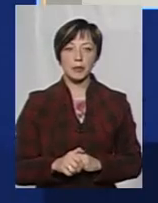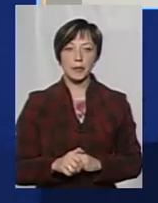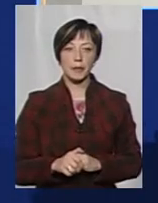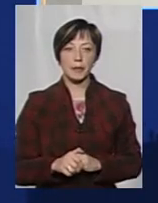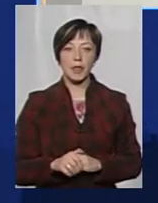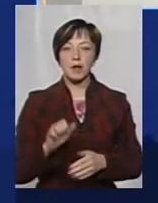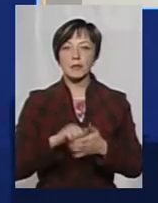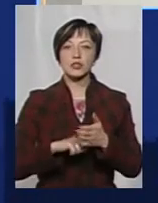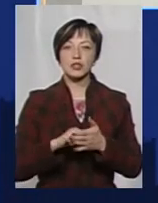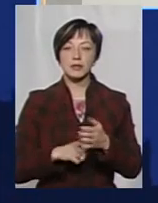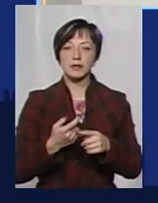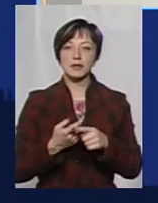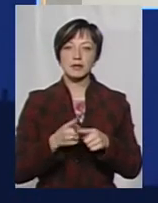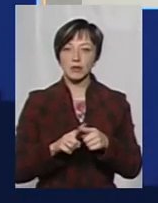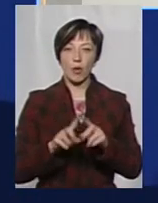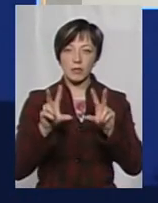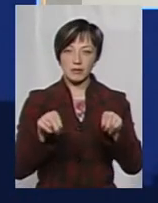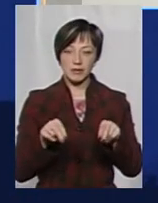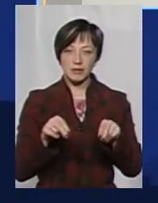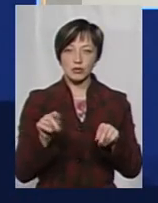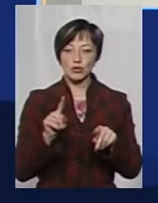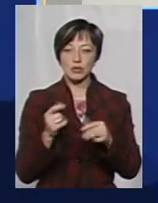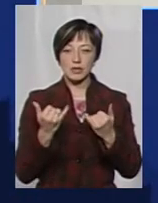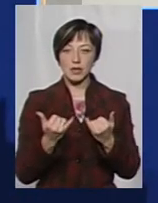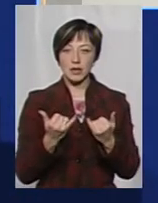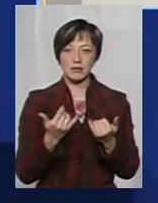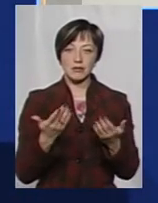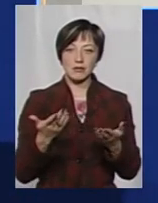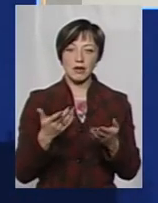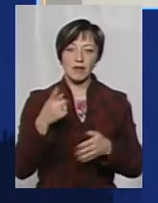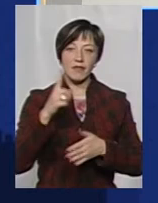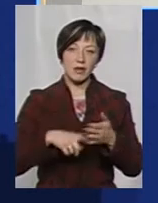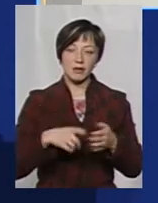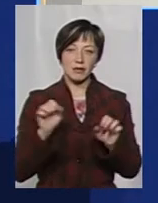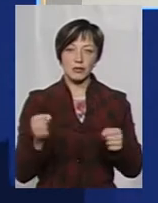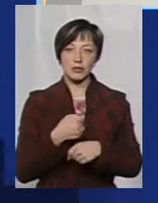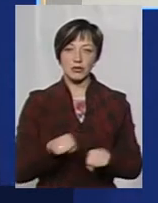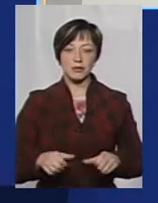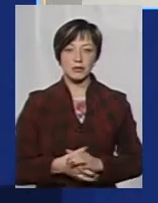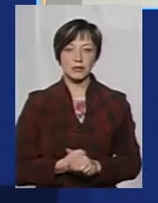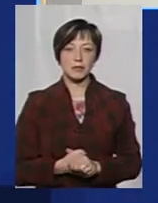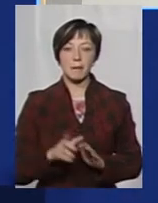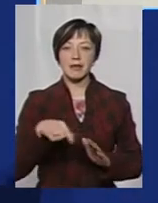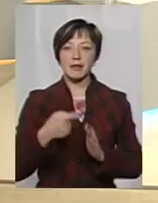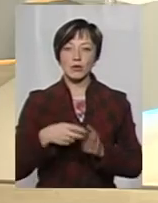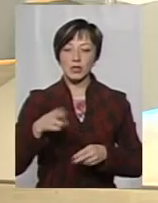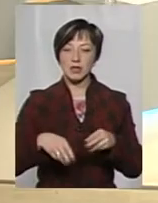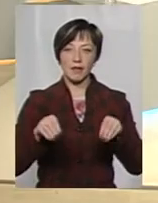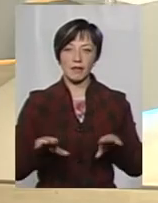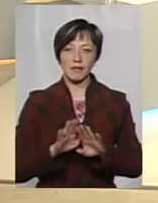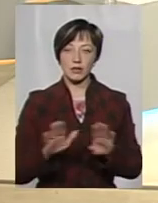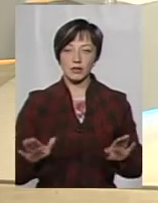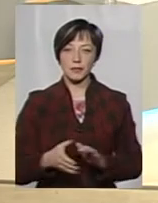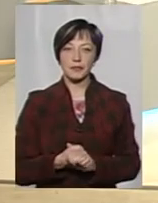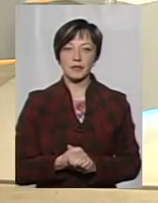Підґрунтя справжнього під цими обіцянками ви так і не розгляділи? Зараз нічого такого немає? звичайно. Питання так і до кінця не вирішено. Ну, із